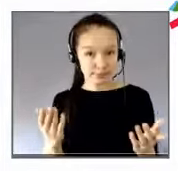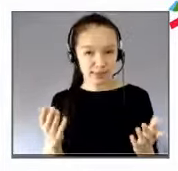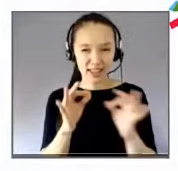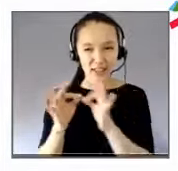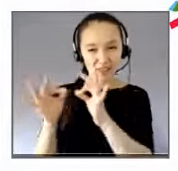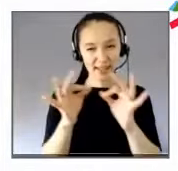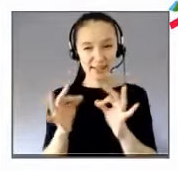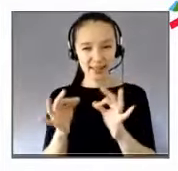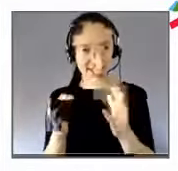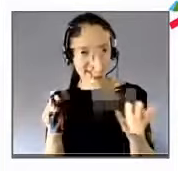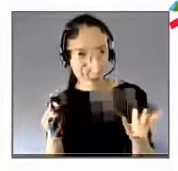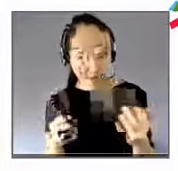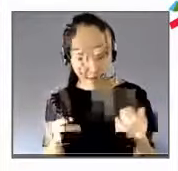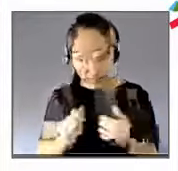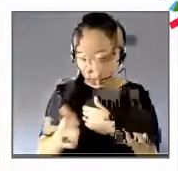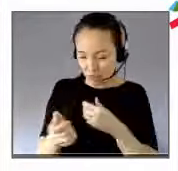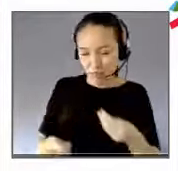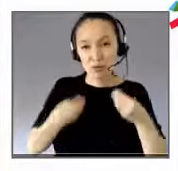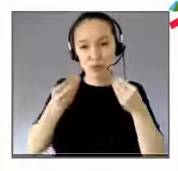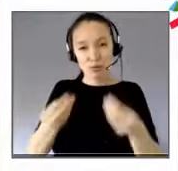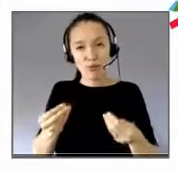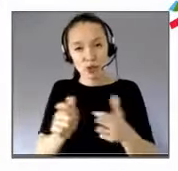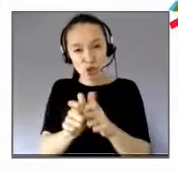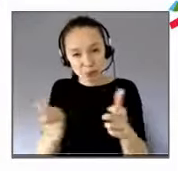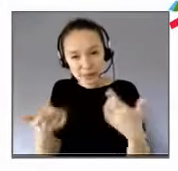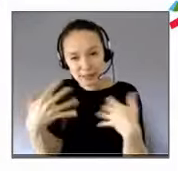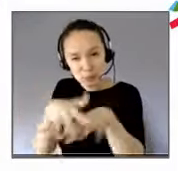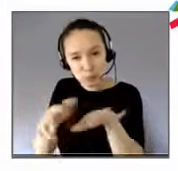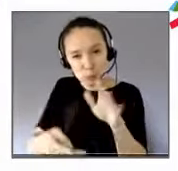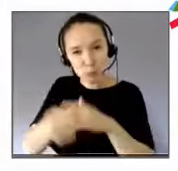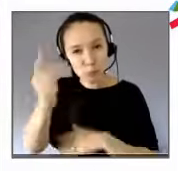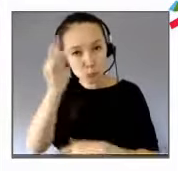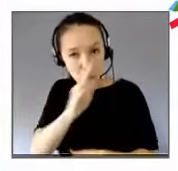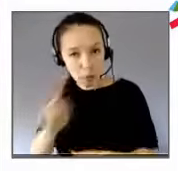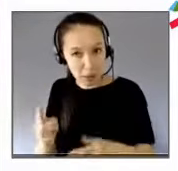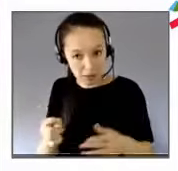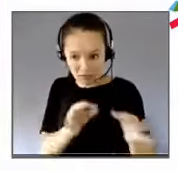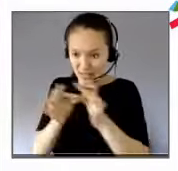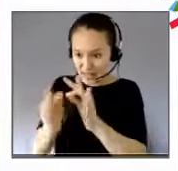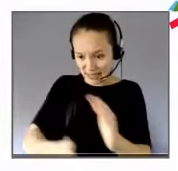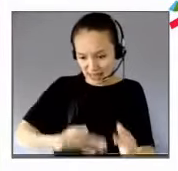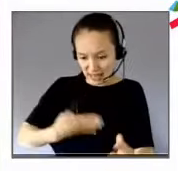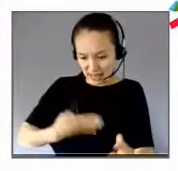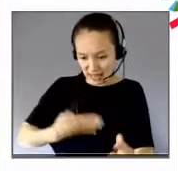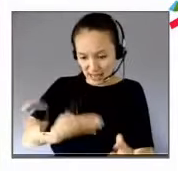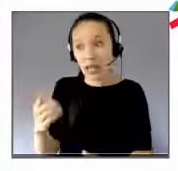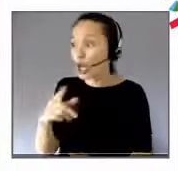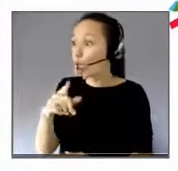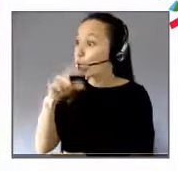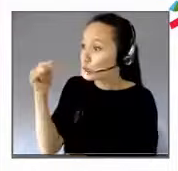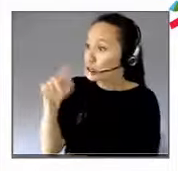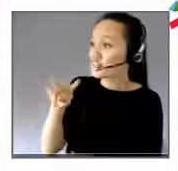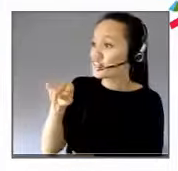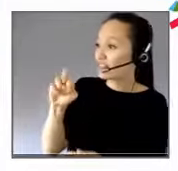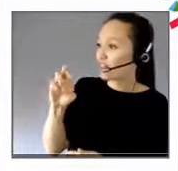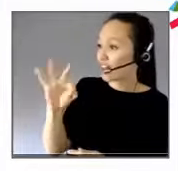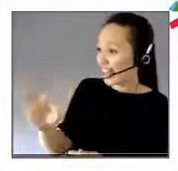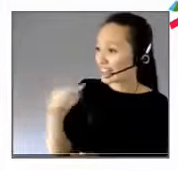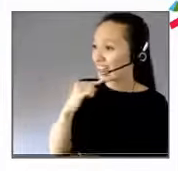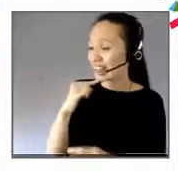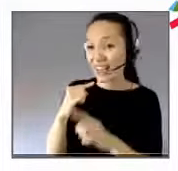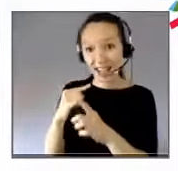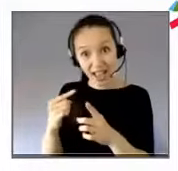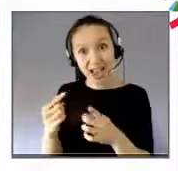levier pour aller vers une entreprise plus inclusive, capable, peut-être Patrick Vivray, d'intégrer la différence, de prendre en compte la